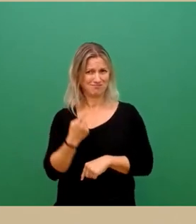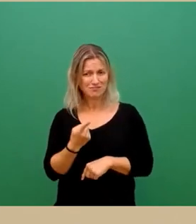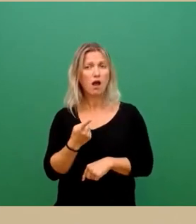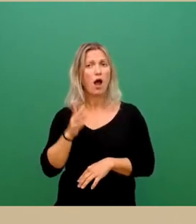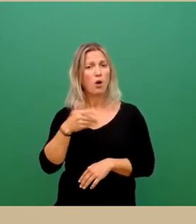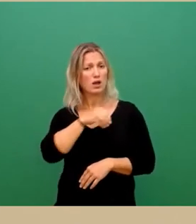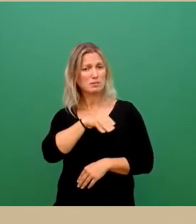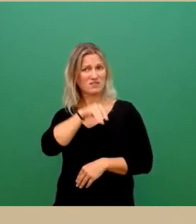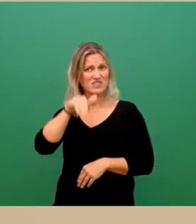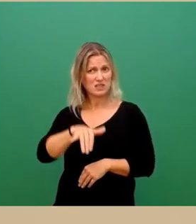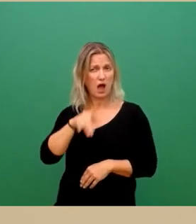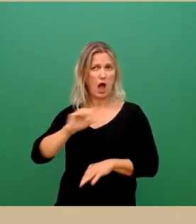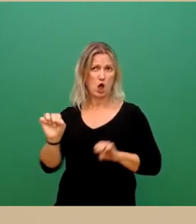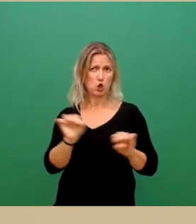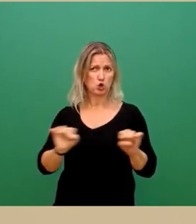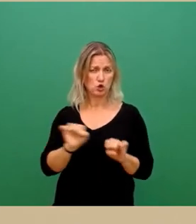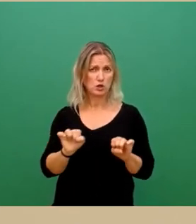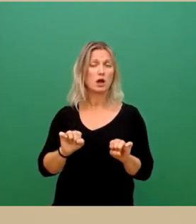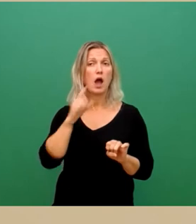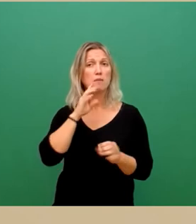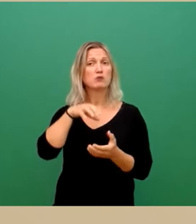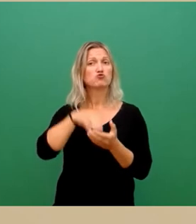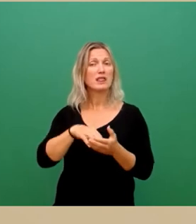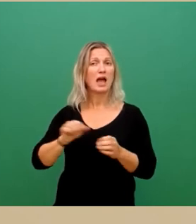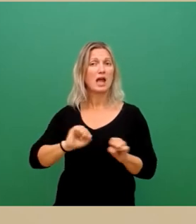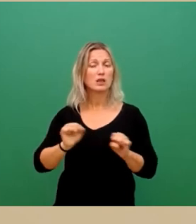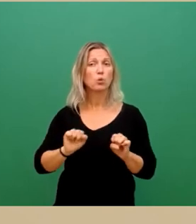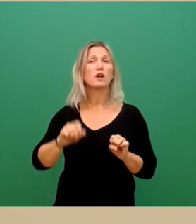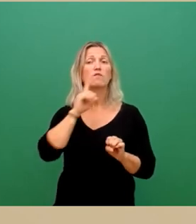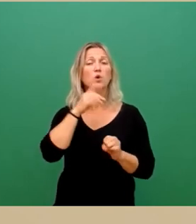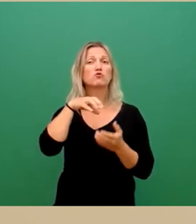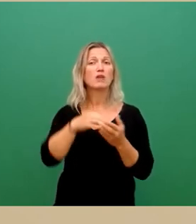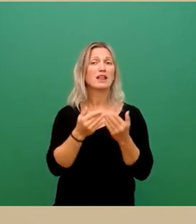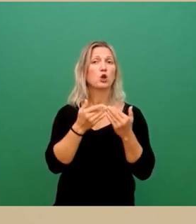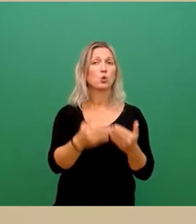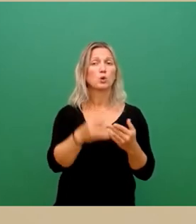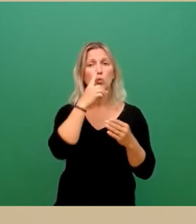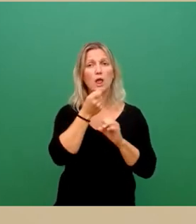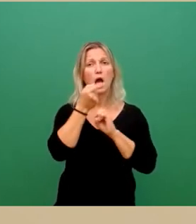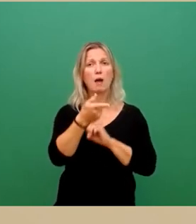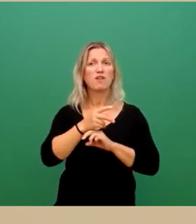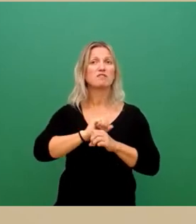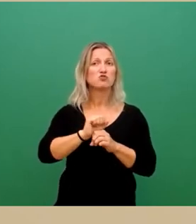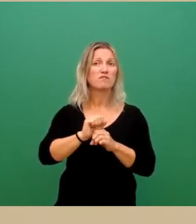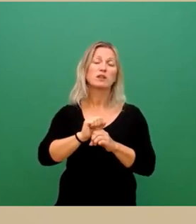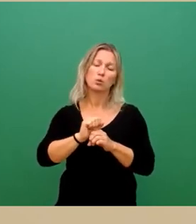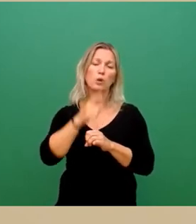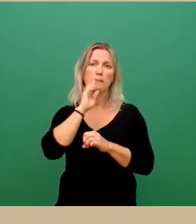gereinigt. Zusammen mit der Stadtreinigung will das Amt für Stadtgrün und Abfallwirtschaft den Reinigungsturnus jedoch verdichten.